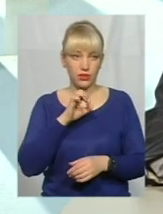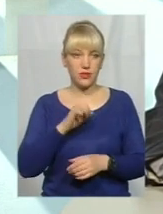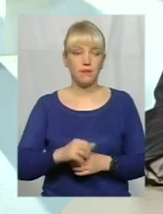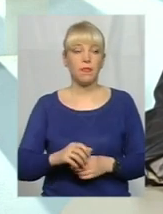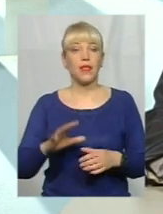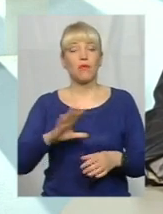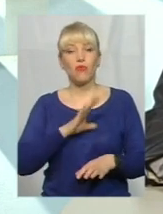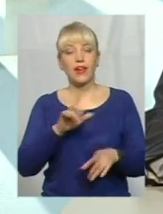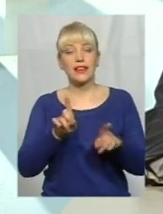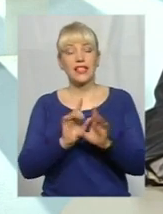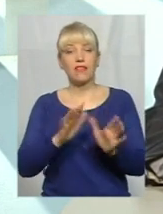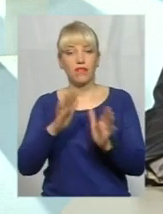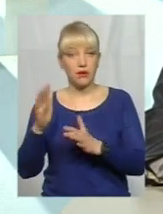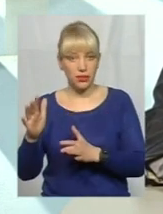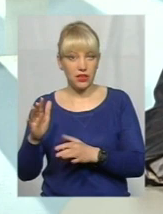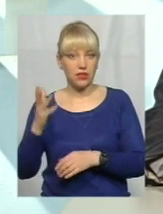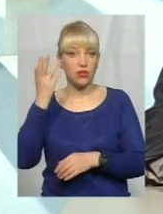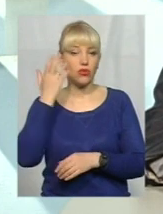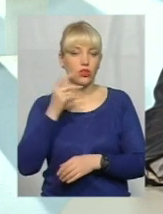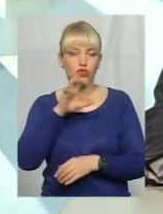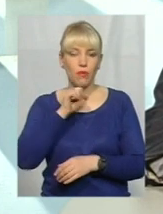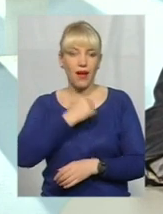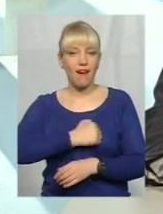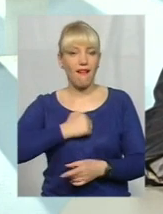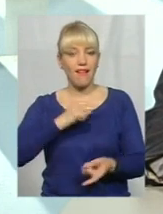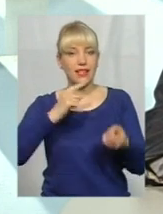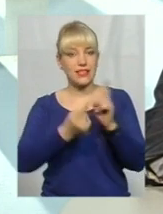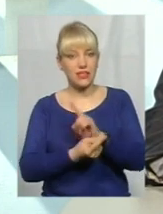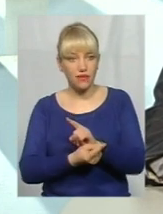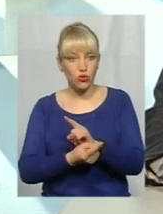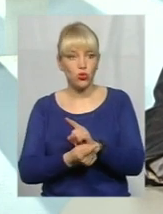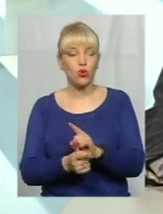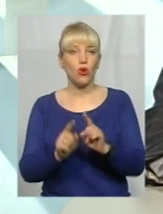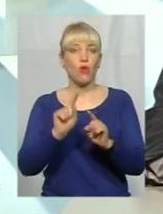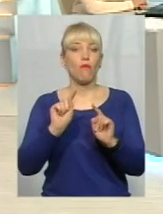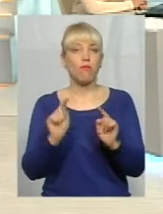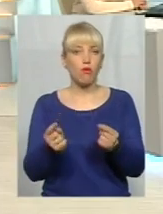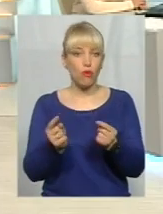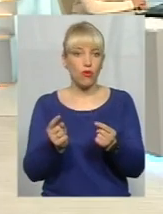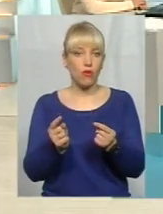Бувають такі випадки, коли собака стає агресивною, бо вона